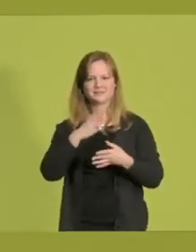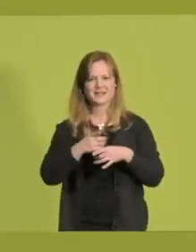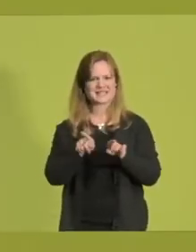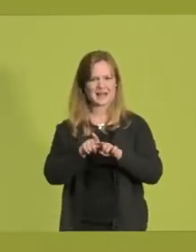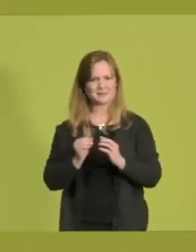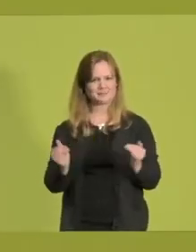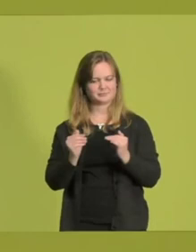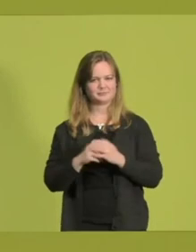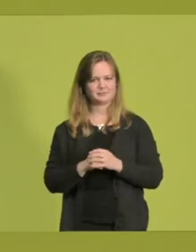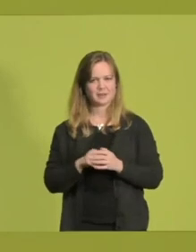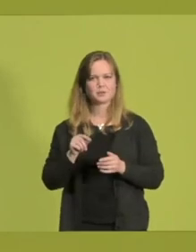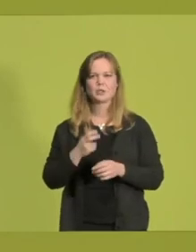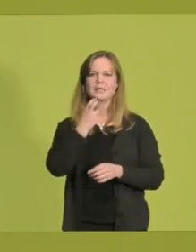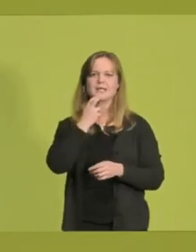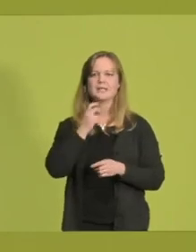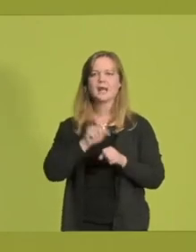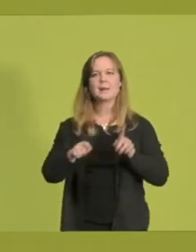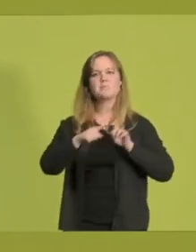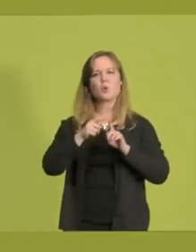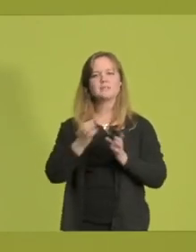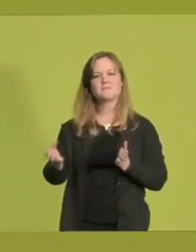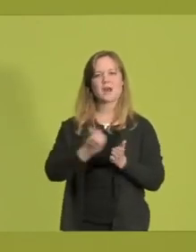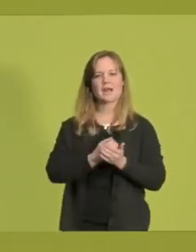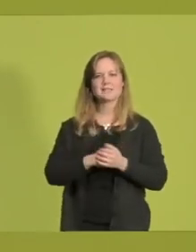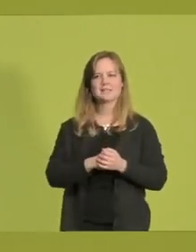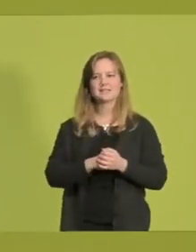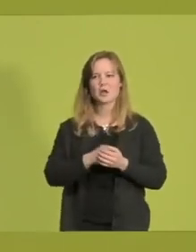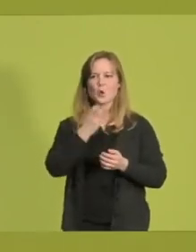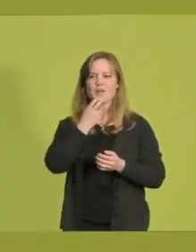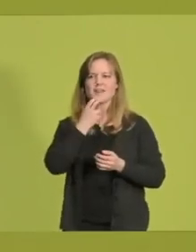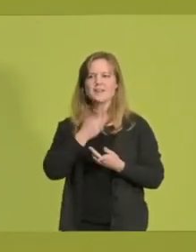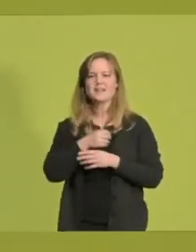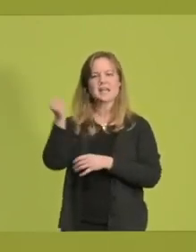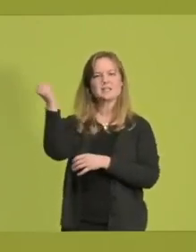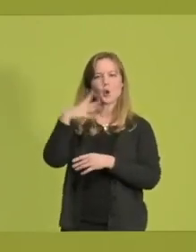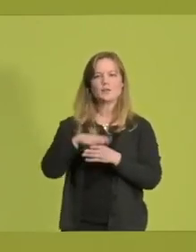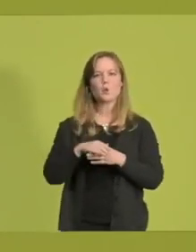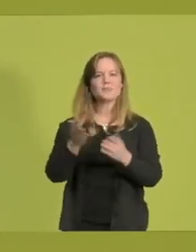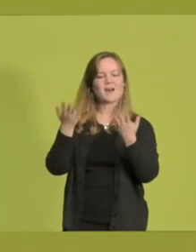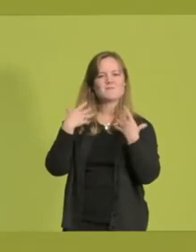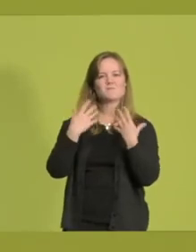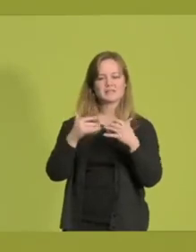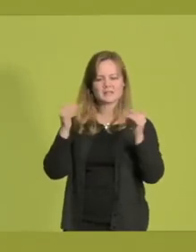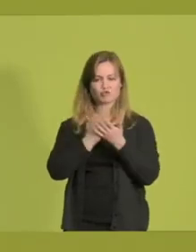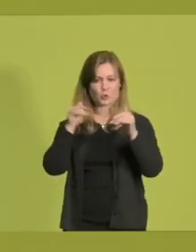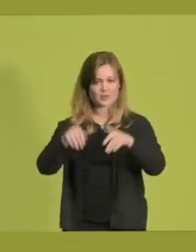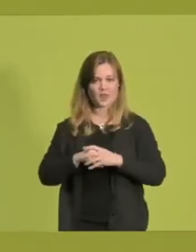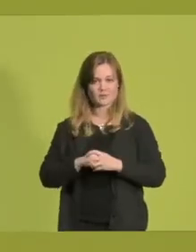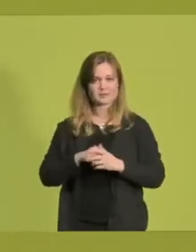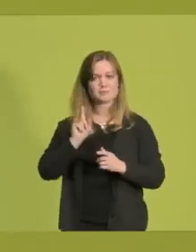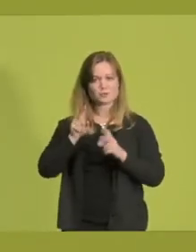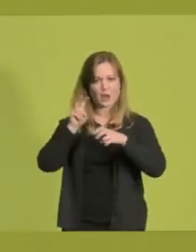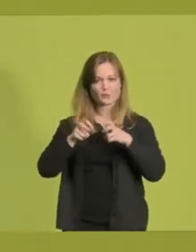Technik positiv einsetzen und die Energie nutzen, die uns die Sonne direkt oder indirekt durch Windenergie zur Verfügung stellt. Wir müssen es